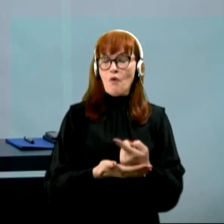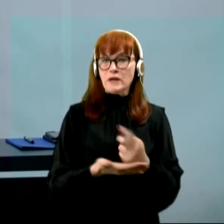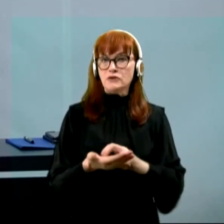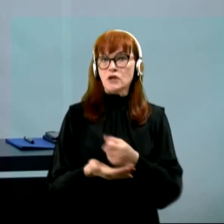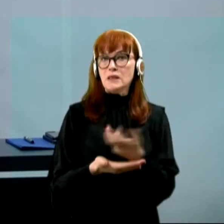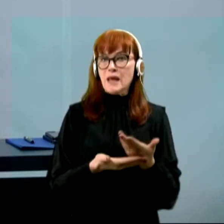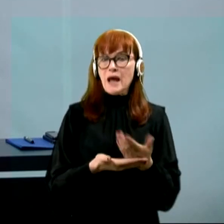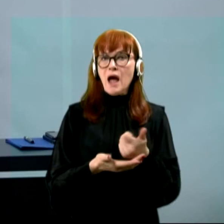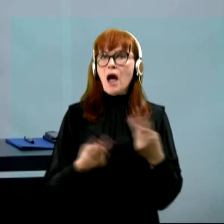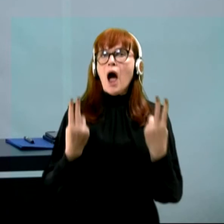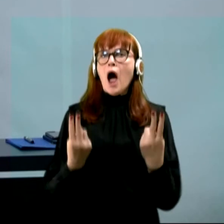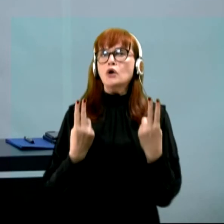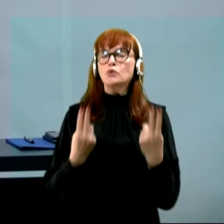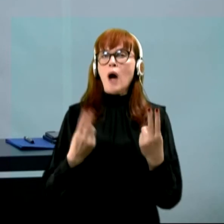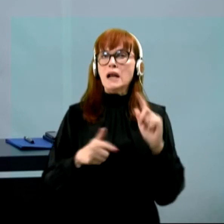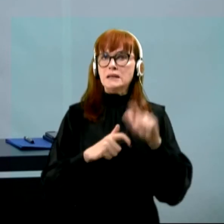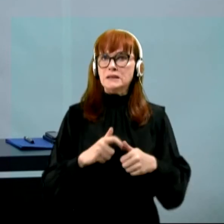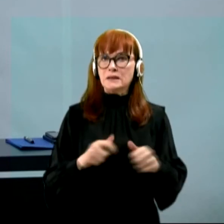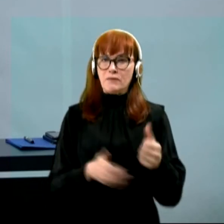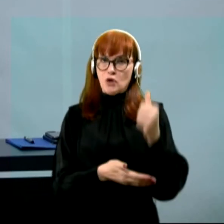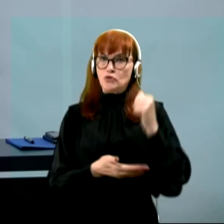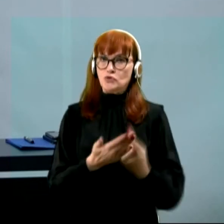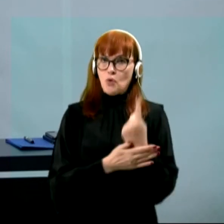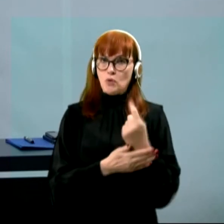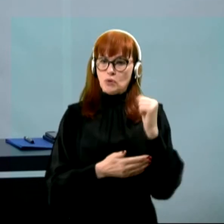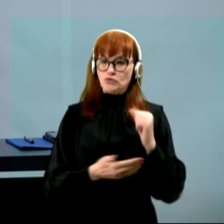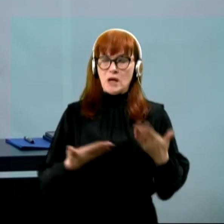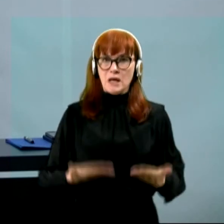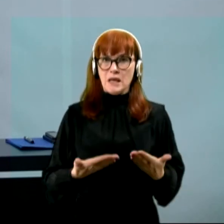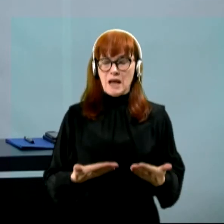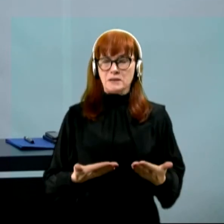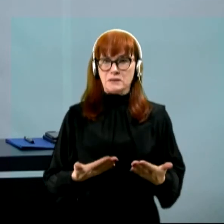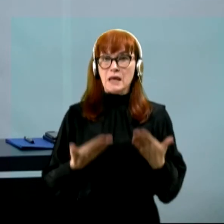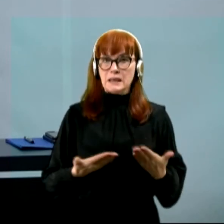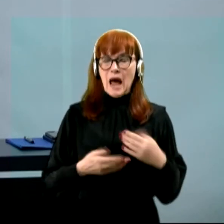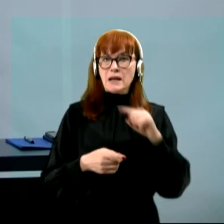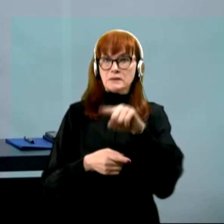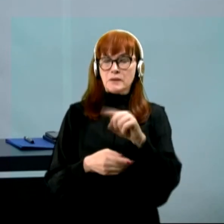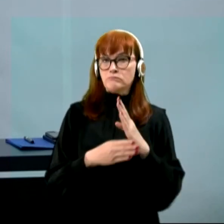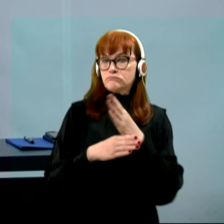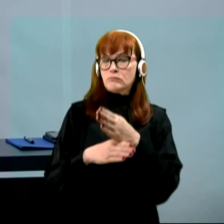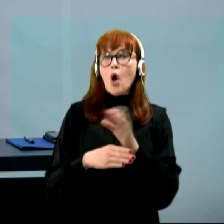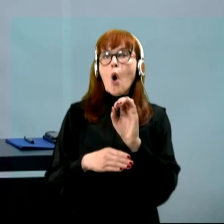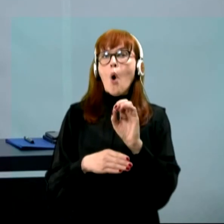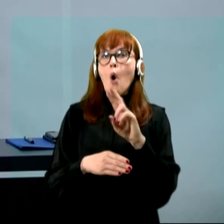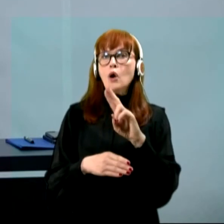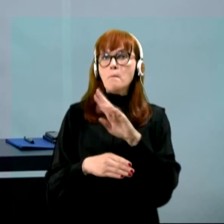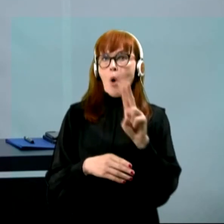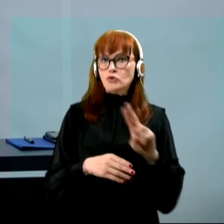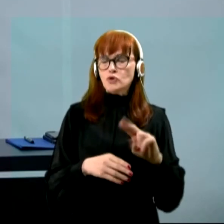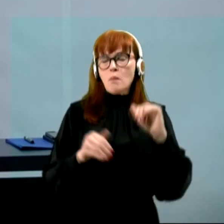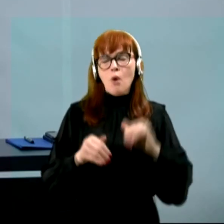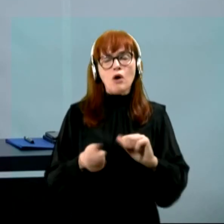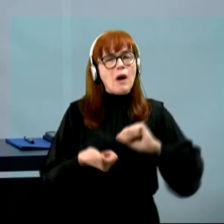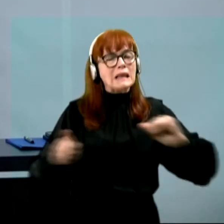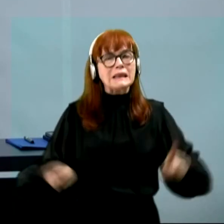nekaj o eni aktualnih zadevih, ki se je zgodila včeraj danes. Danes grem namreč v Ormož, ker moramo takoj priskočiti na pomoč